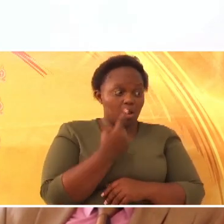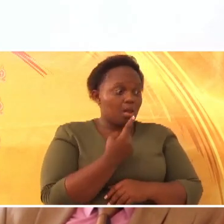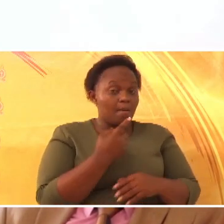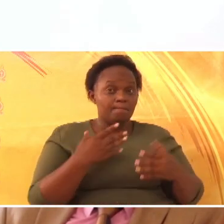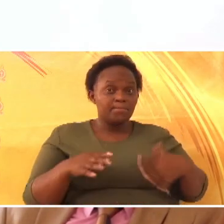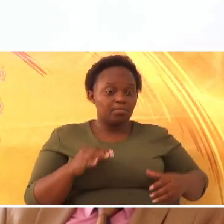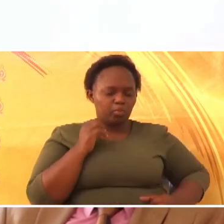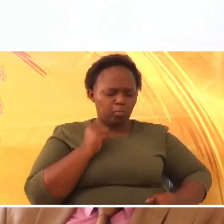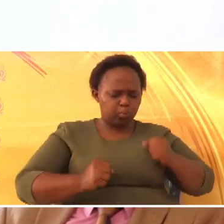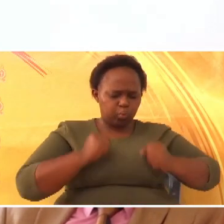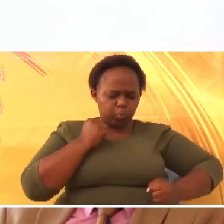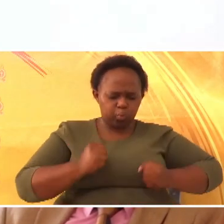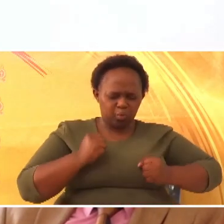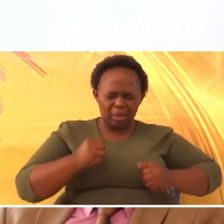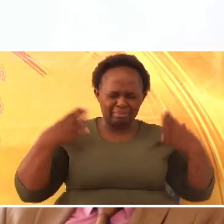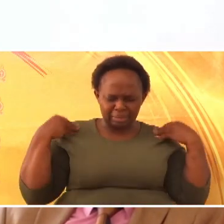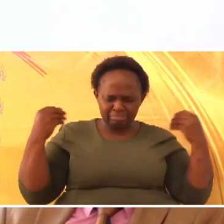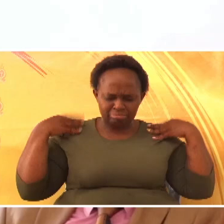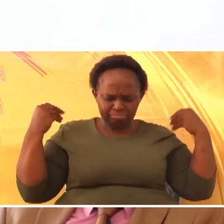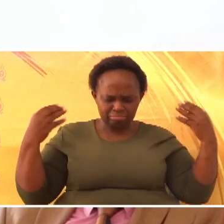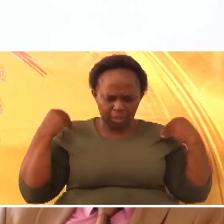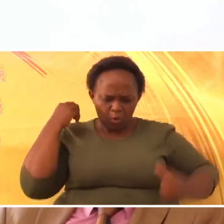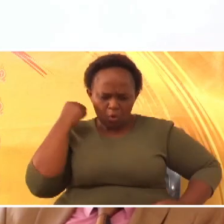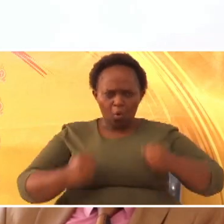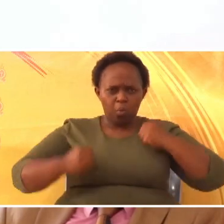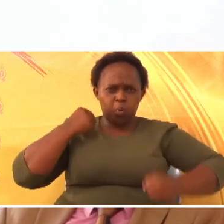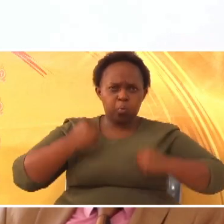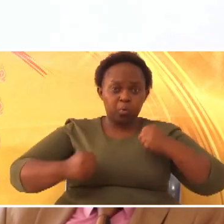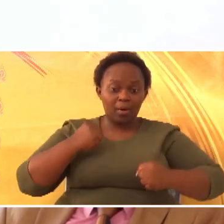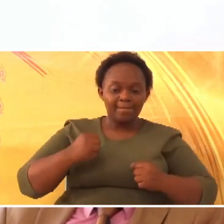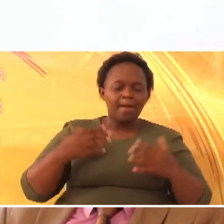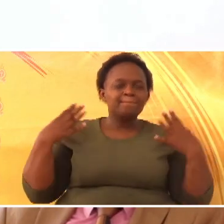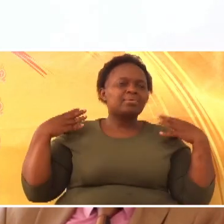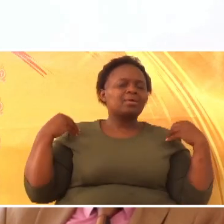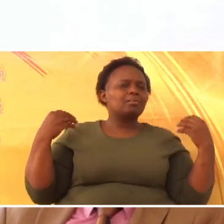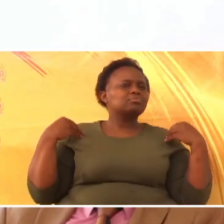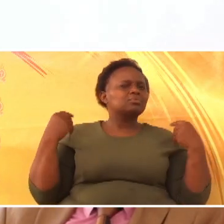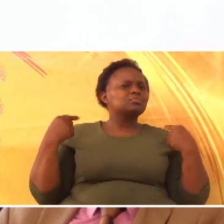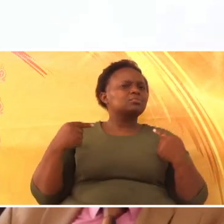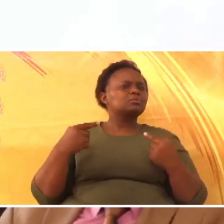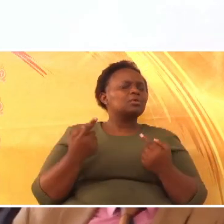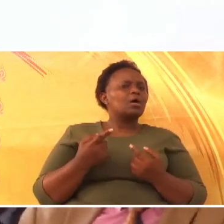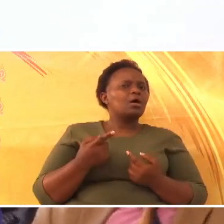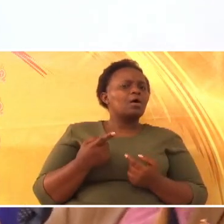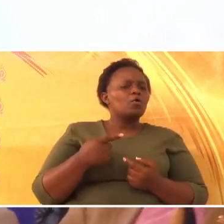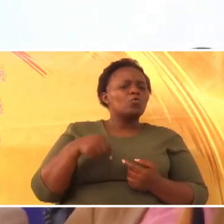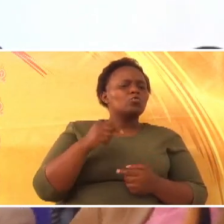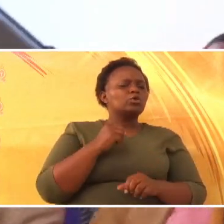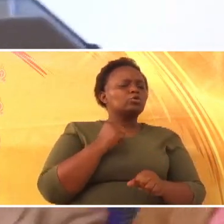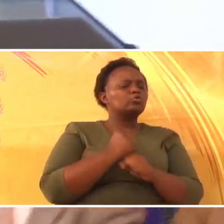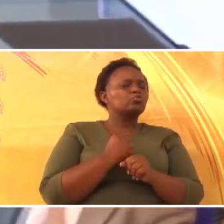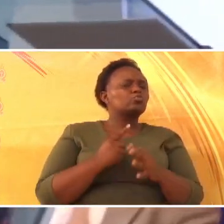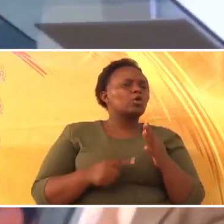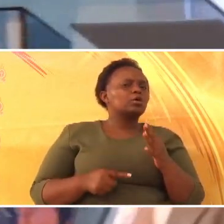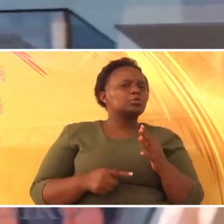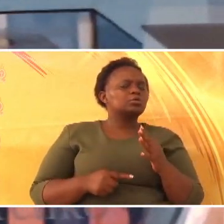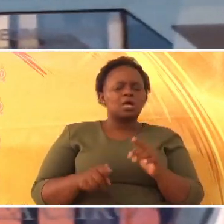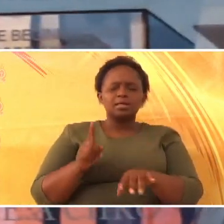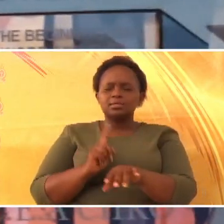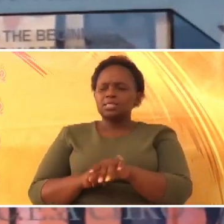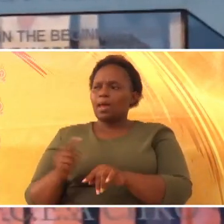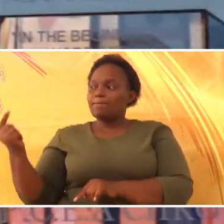wanafanya mazoezi mengi sana. Na, hayo mazoezi, diyo sisi kuja kufanya, tunapo kuja